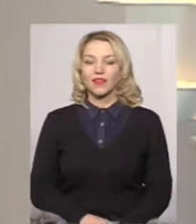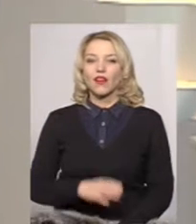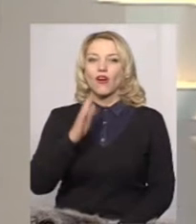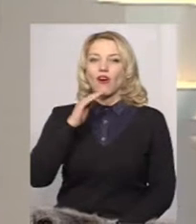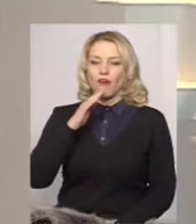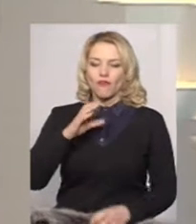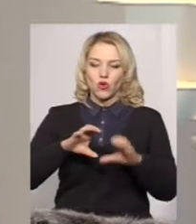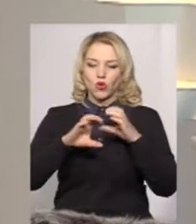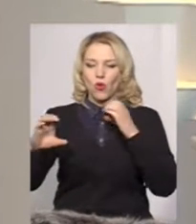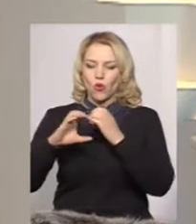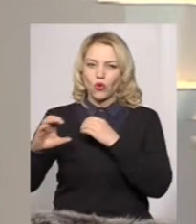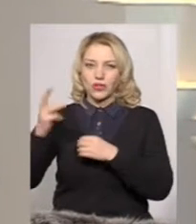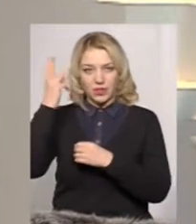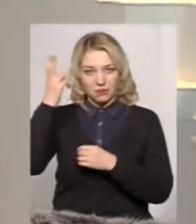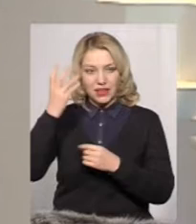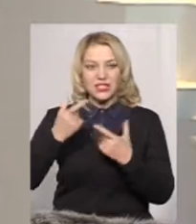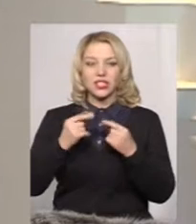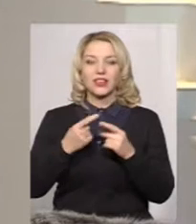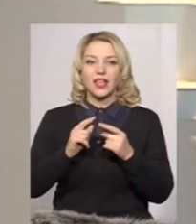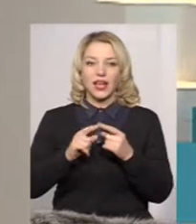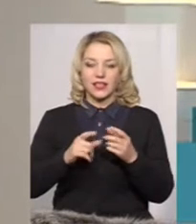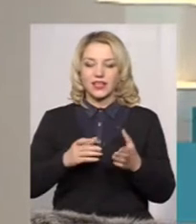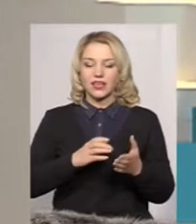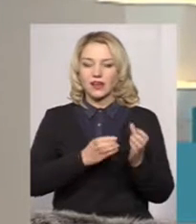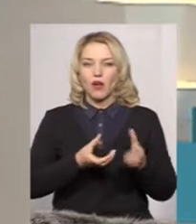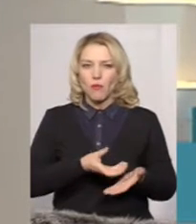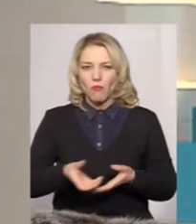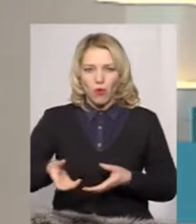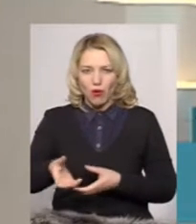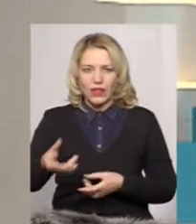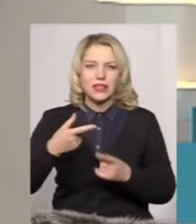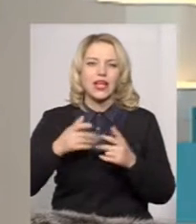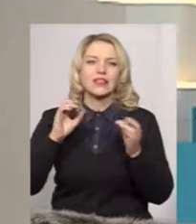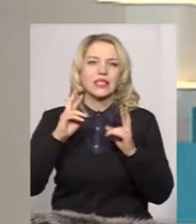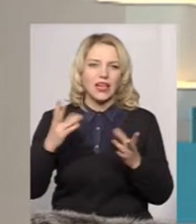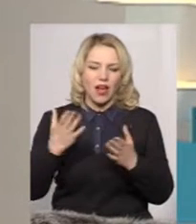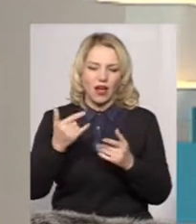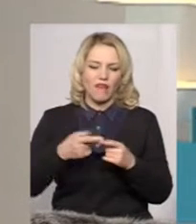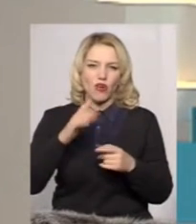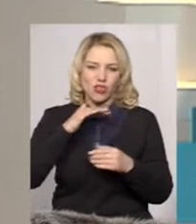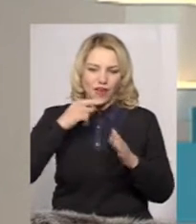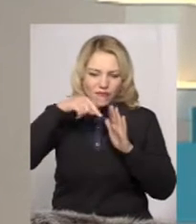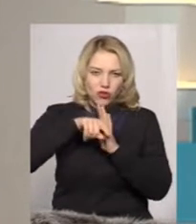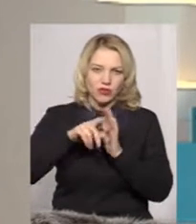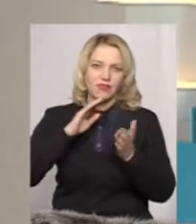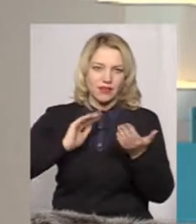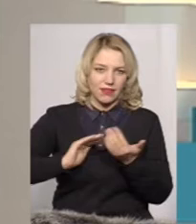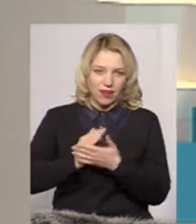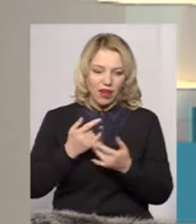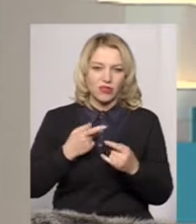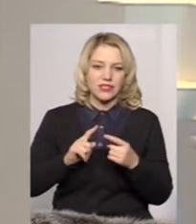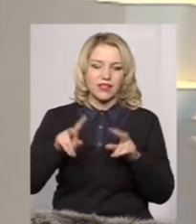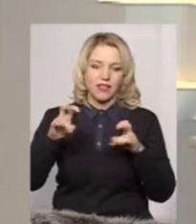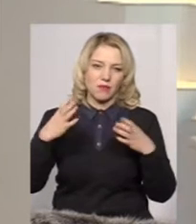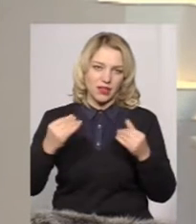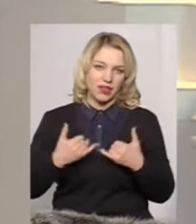Водогони Хмельниччини. Де їх прокладають і яка в них вода? Це тема дня. Усіх вітаємо. Ми з Оксаною Фіновською працюємо для вас